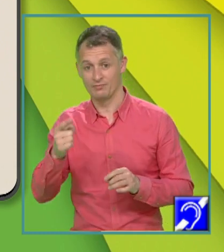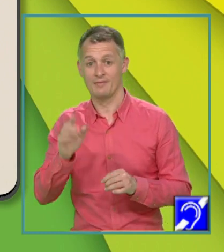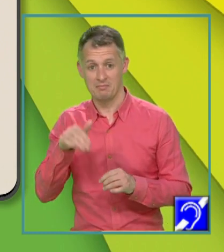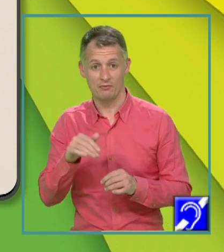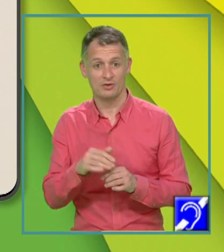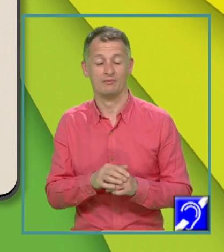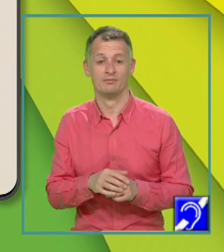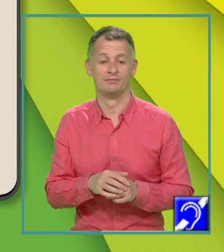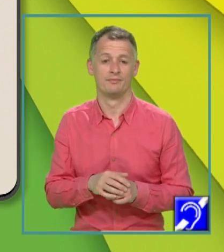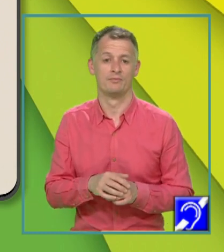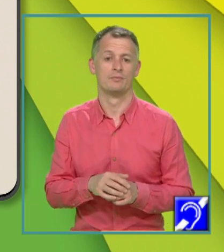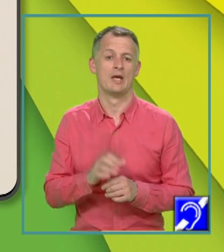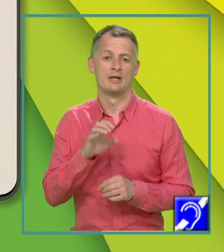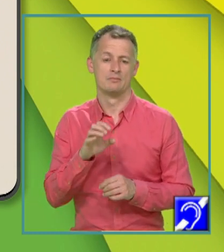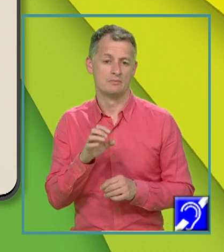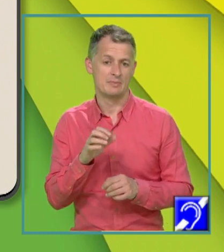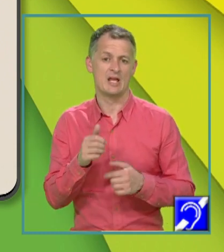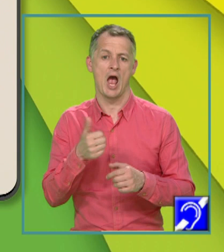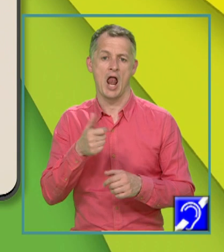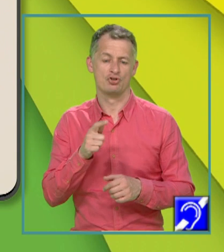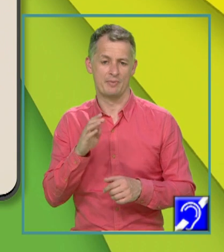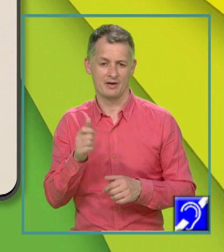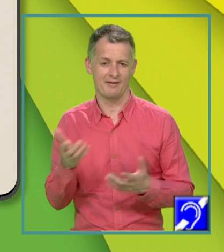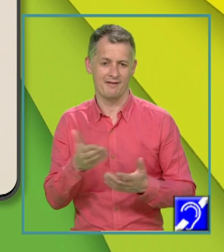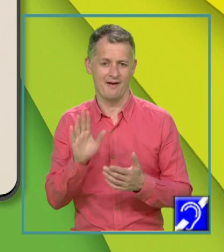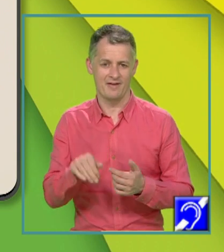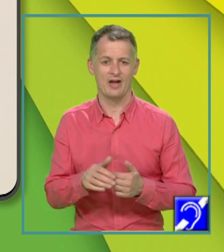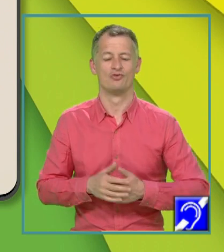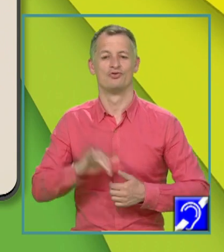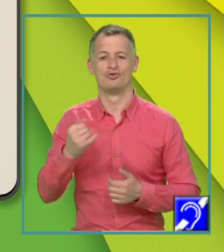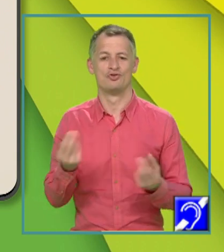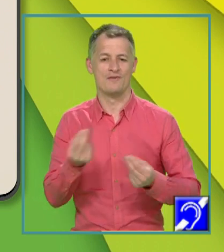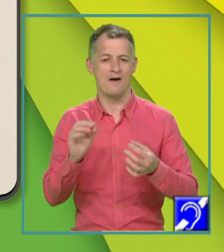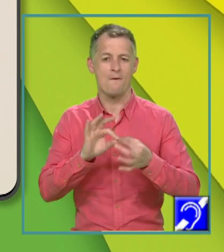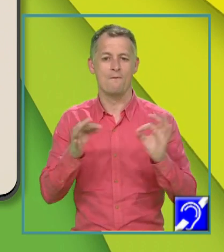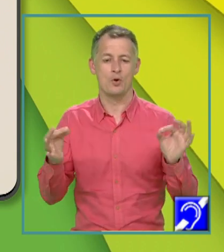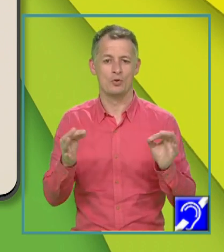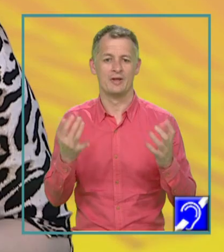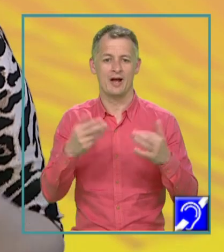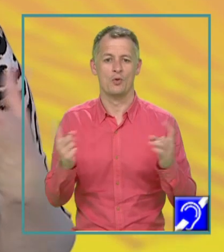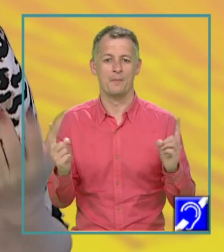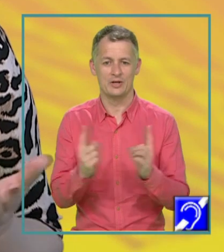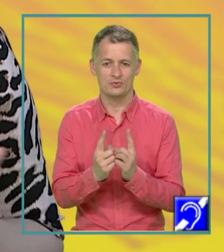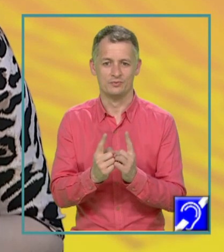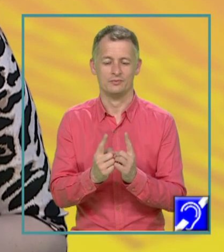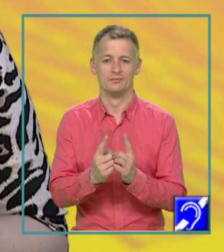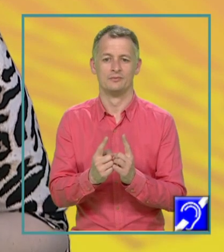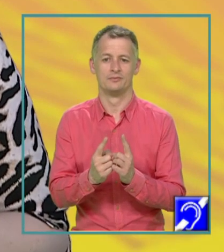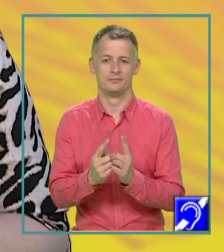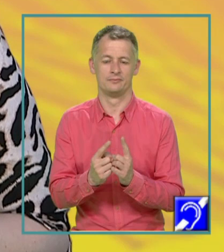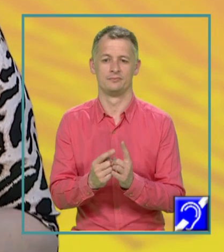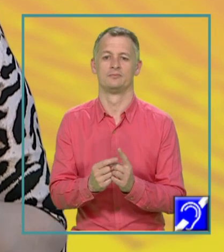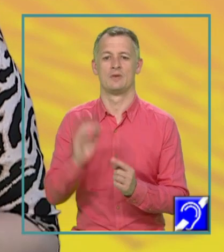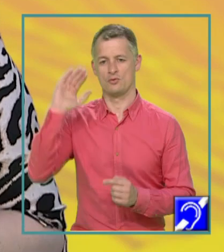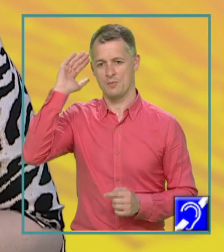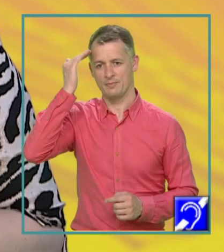expresia algebrică care conținea câteva formule de calcul prescurtat. Deci ne aducem aminte